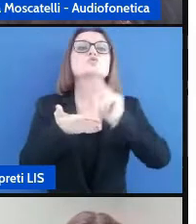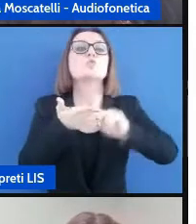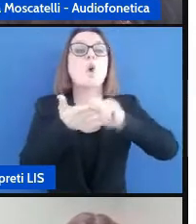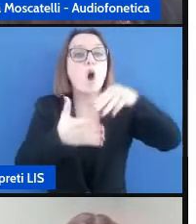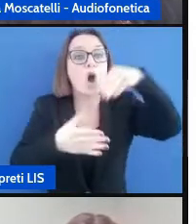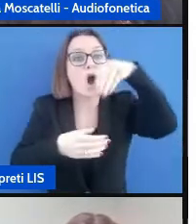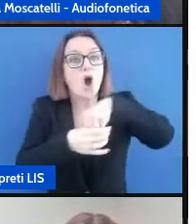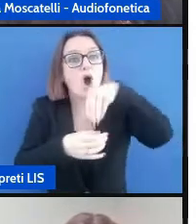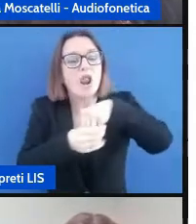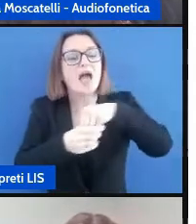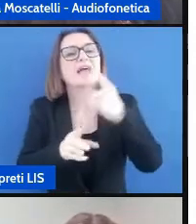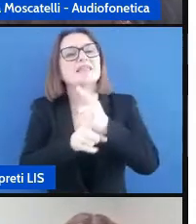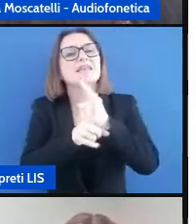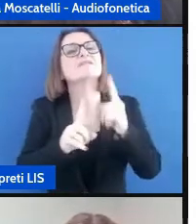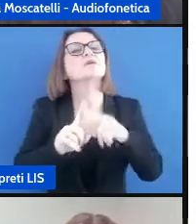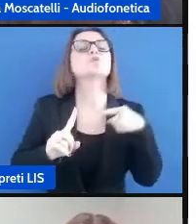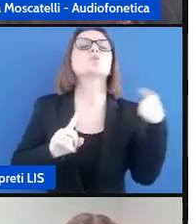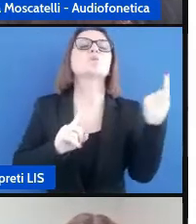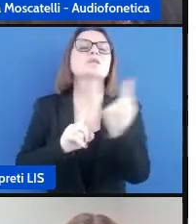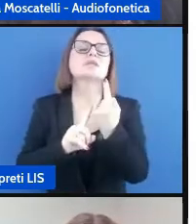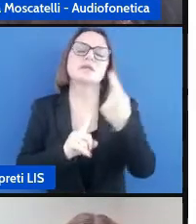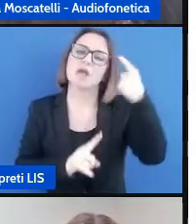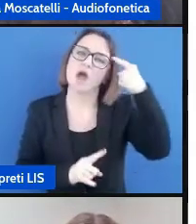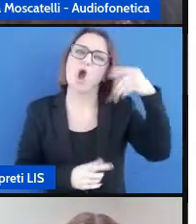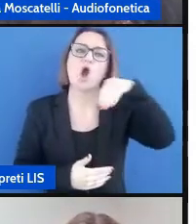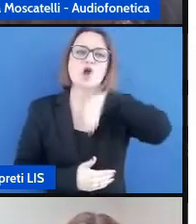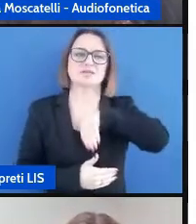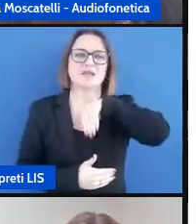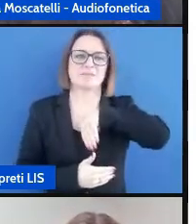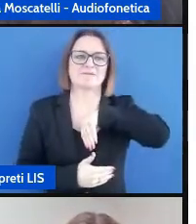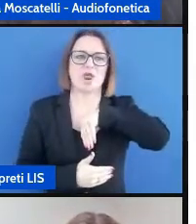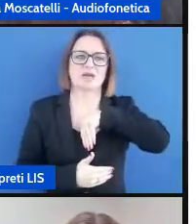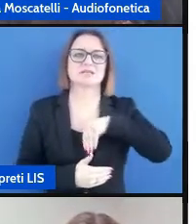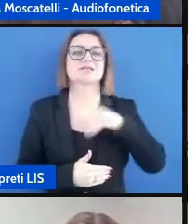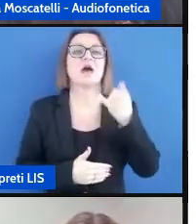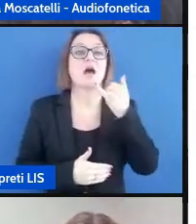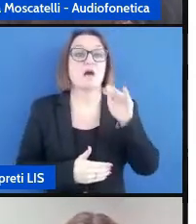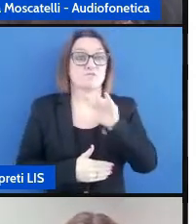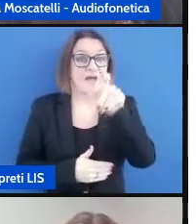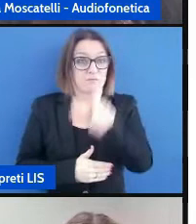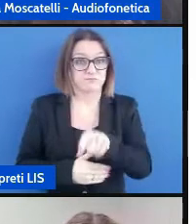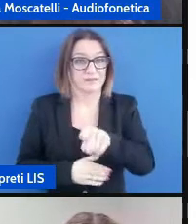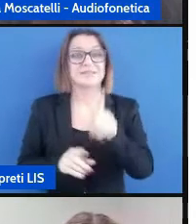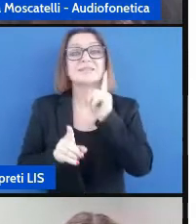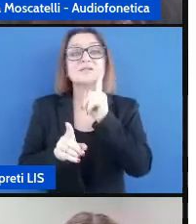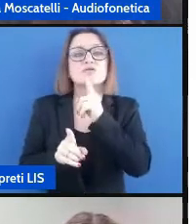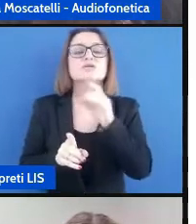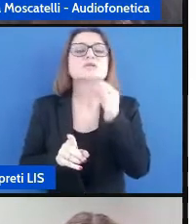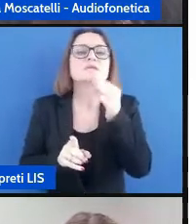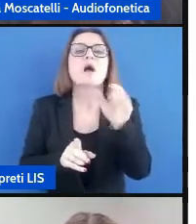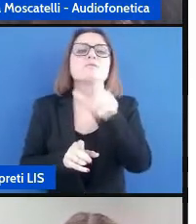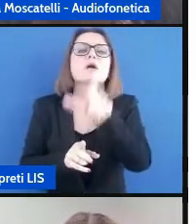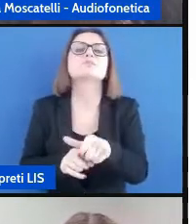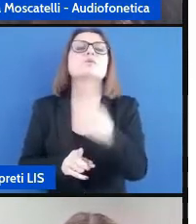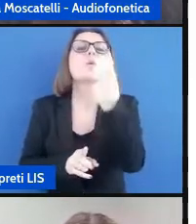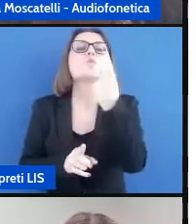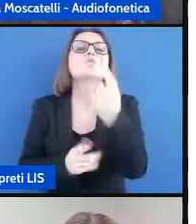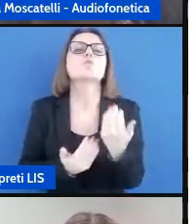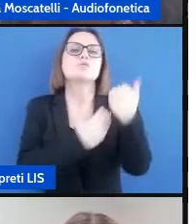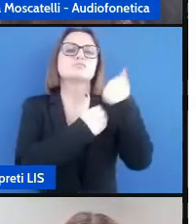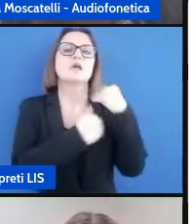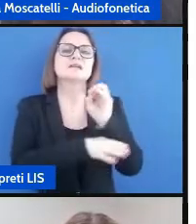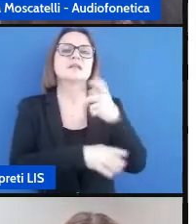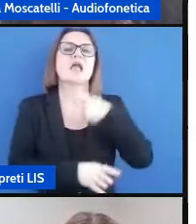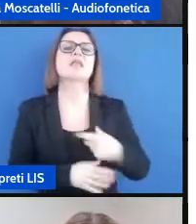scuola abbiano la consapevolezza che il bimbo sordo non è preso in carico solo dall'insegnante di